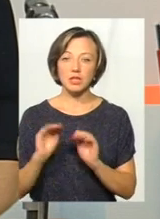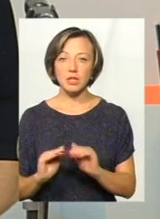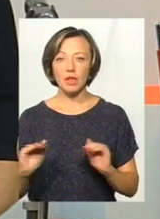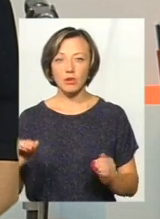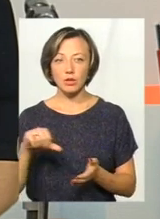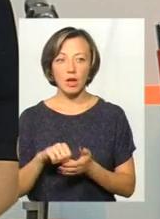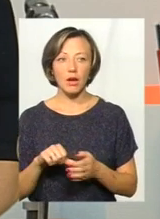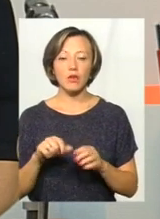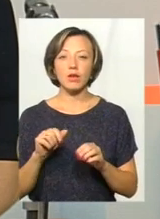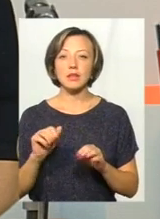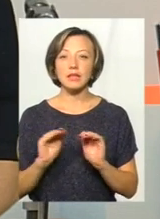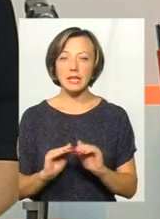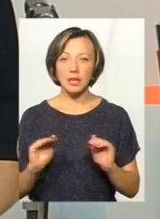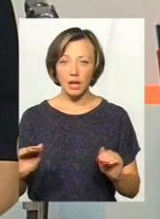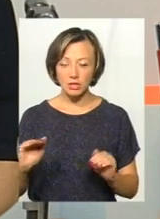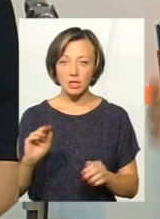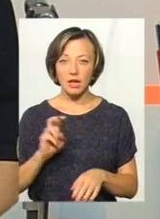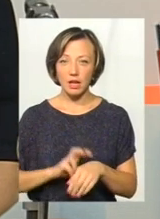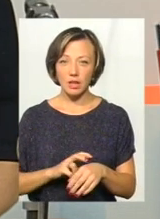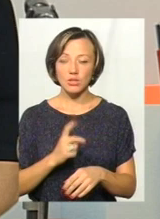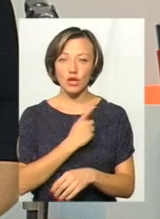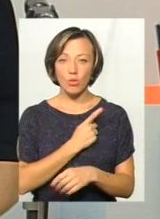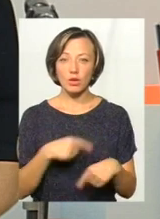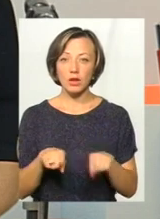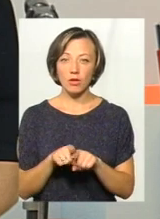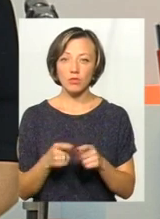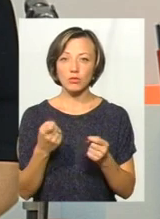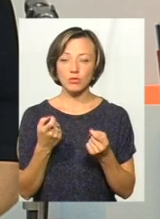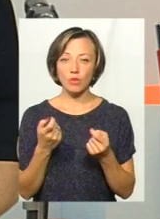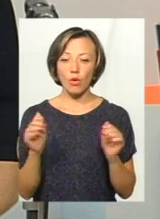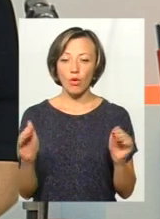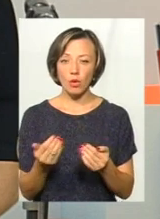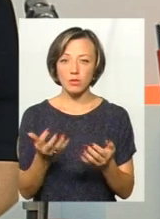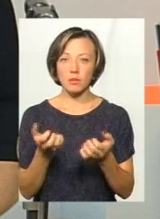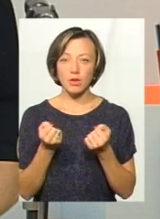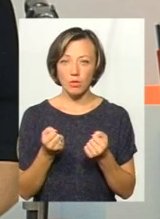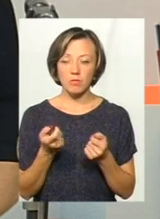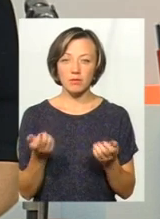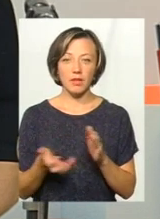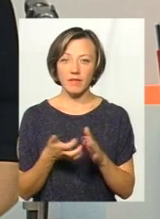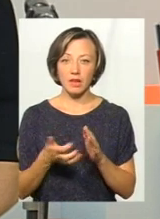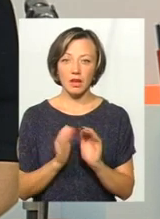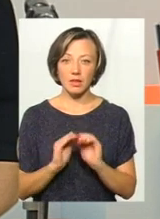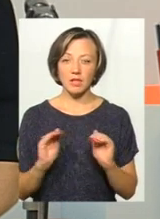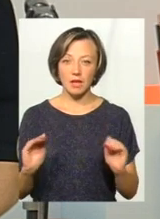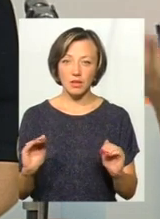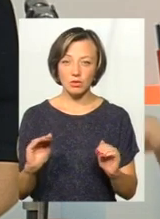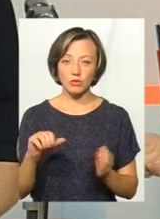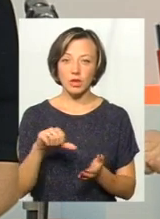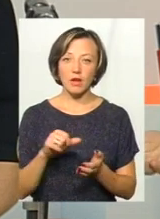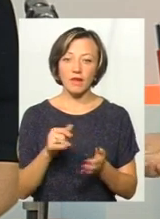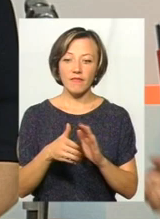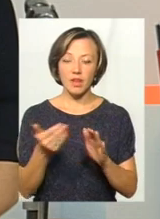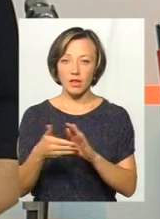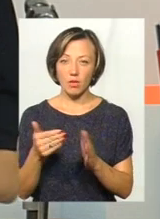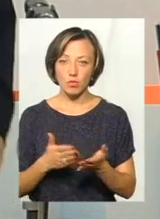Нас педіатри також по суботам чергують. Просто у них трошки хороший прийом, те, що педіатри нас обмаль, і вони і чергують, і обслуговують